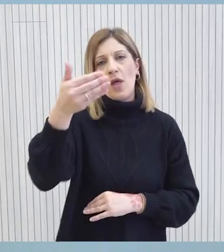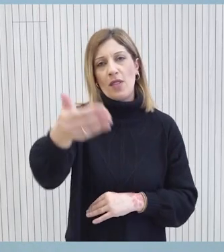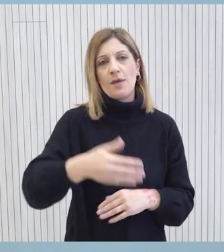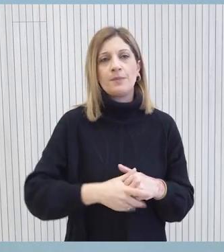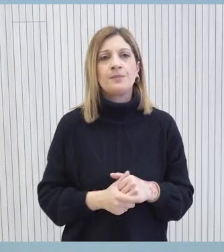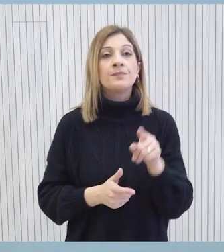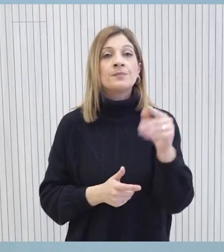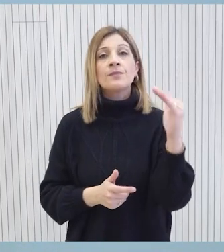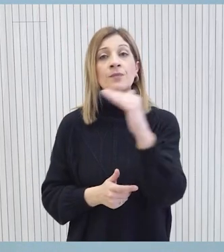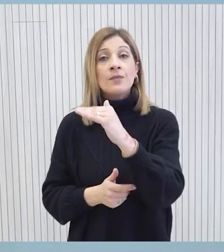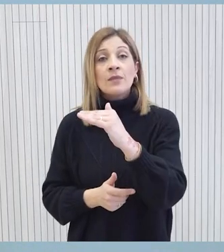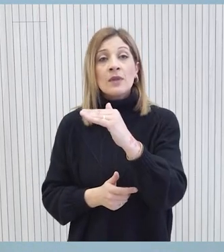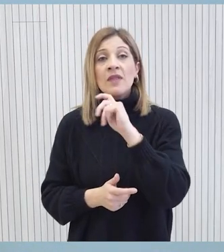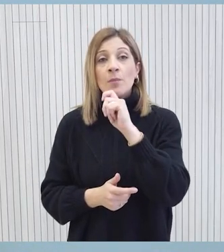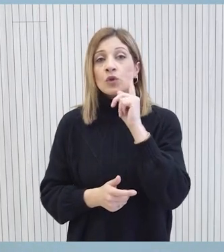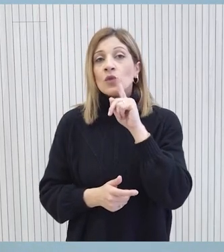επόμενο διάστημα.